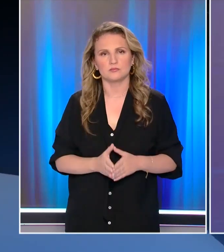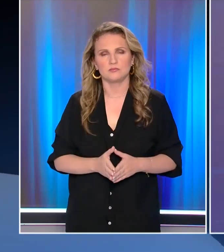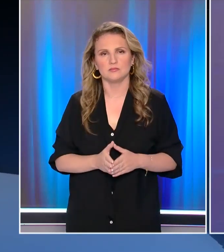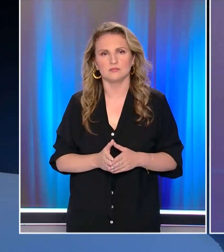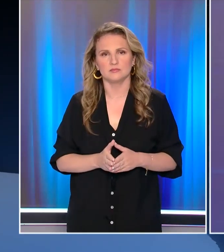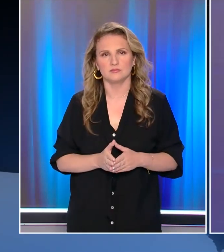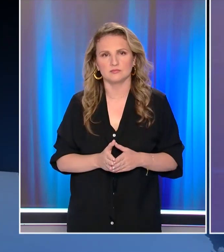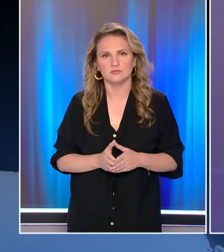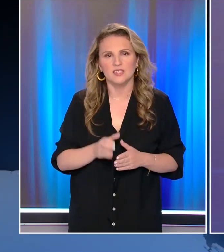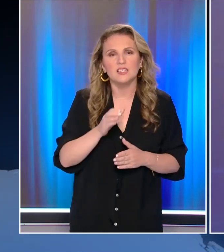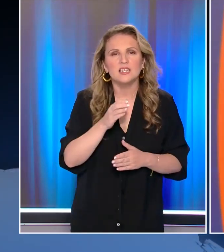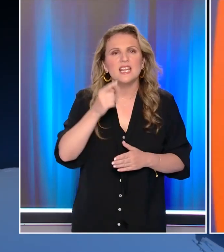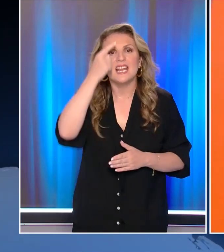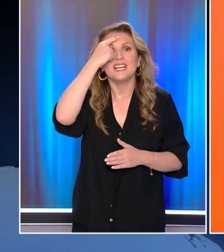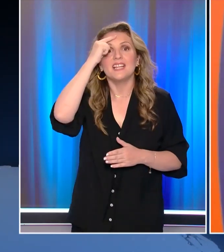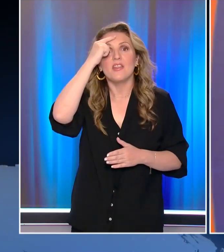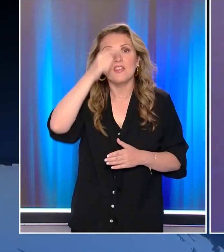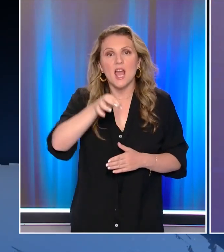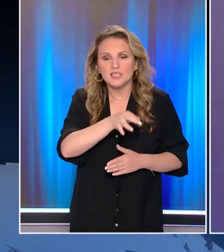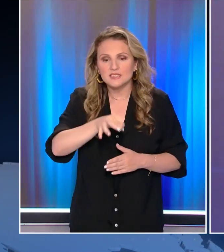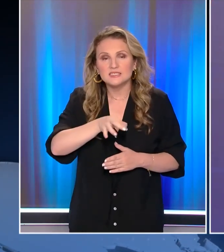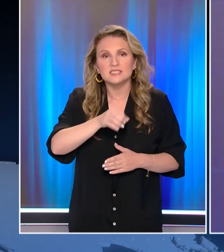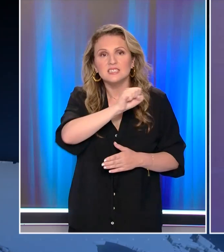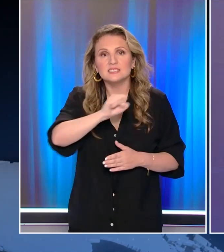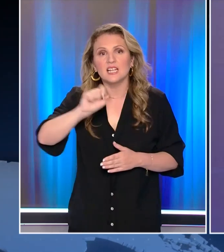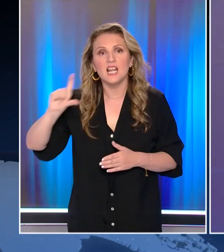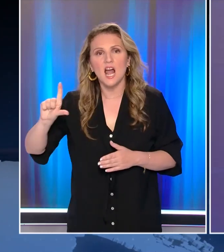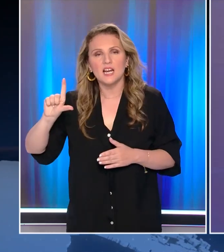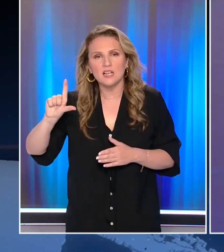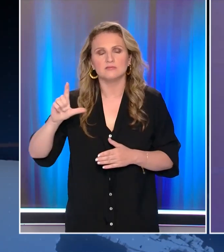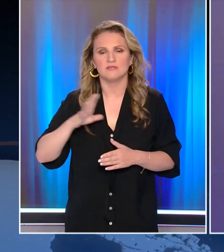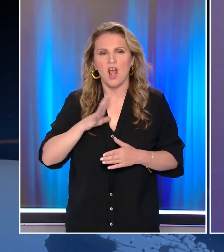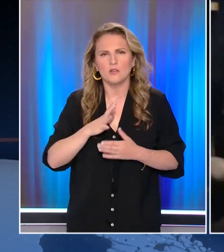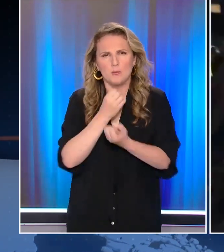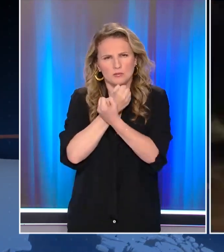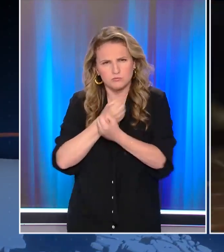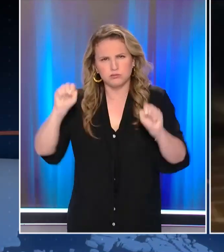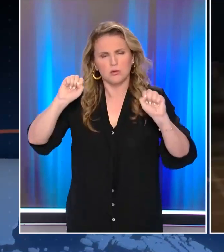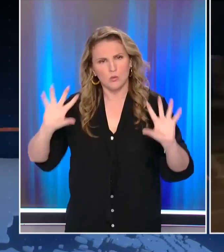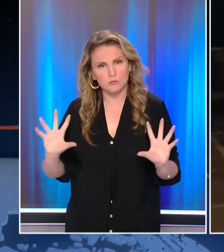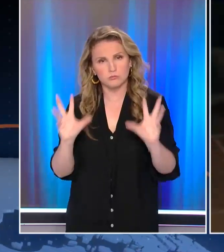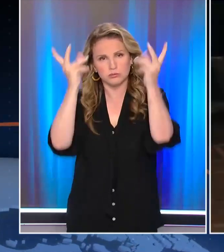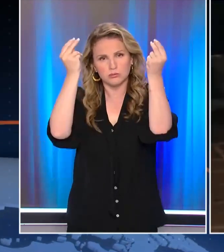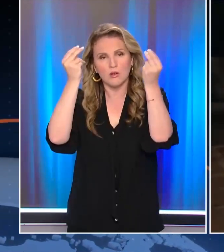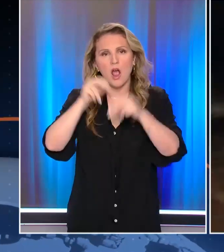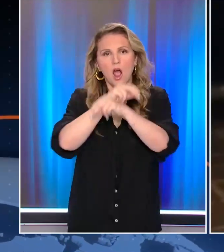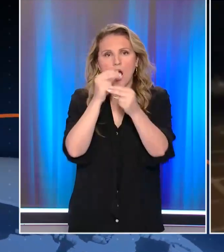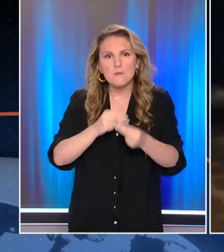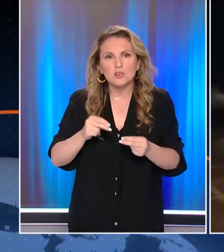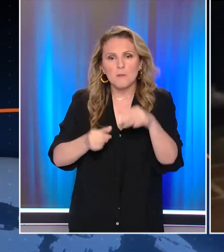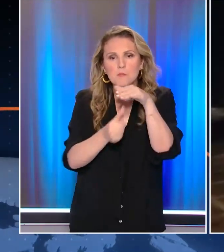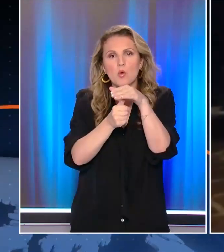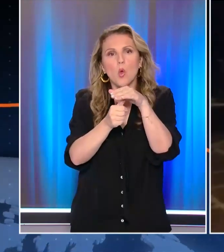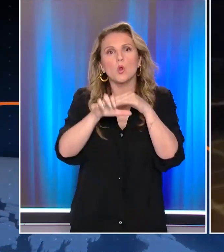Στη Σρι Λάνκα τώρα όπου οι τεράστιες αντικυβερνητικές διαδηλώσεις έχουν προκαλέσει ντόμινο εξελίξεων με τον